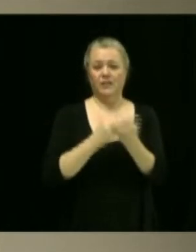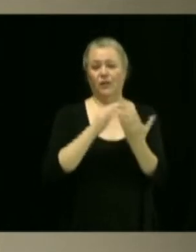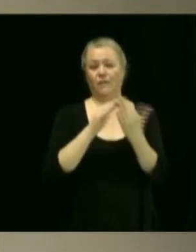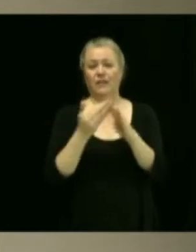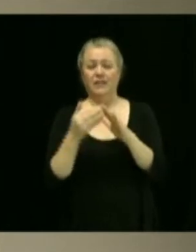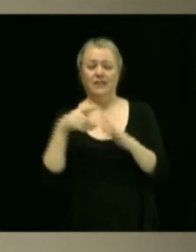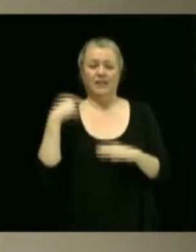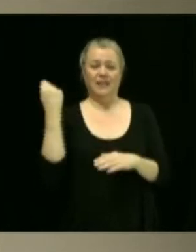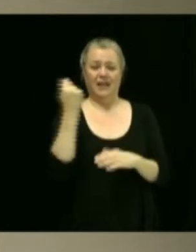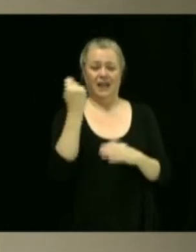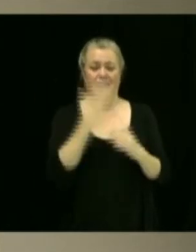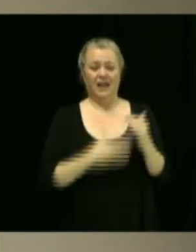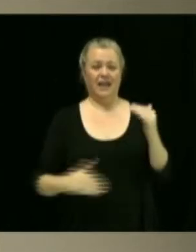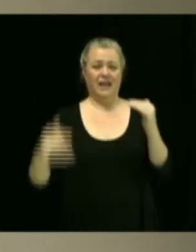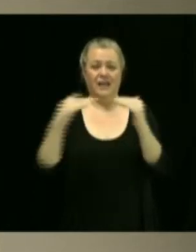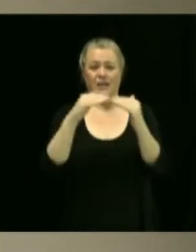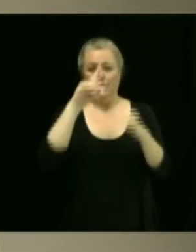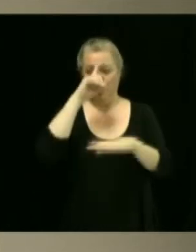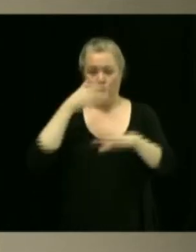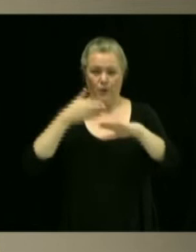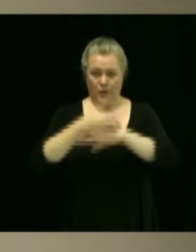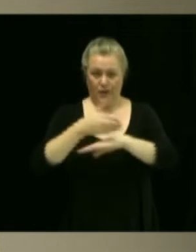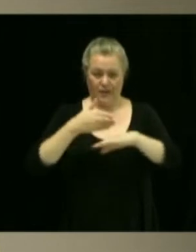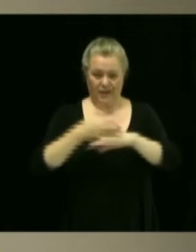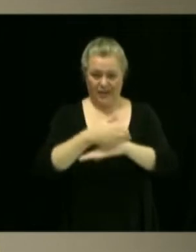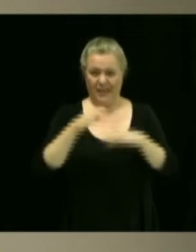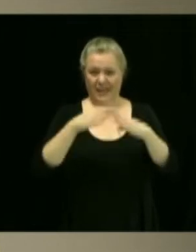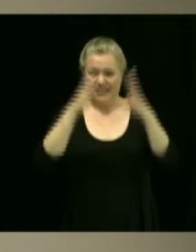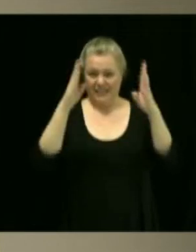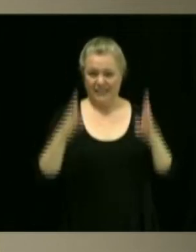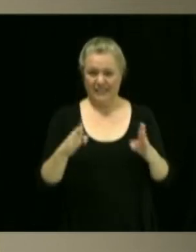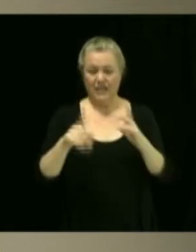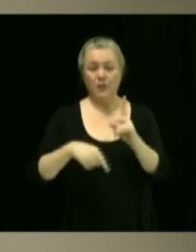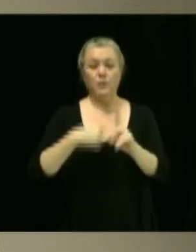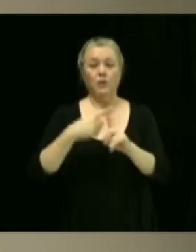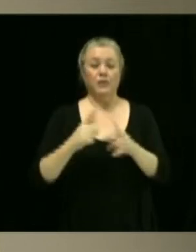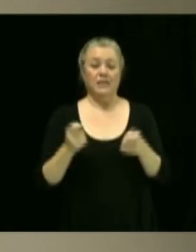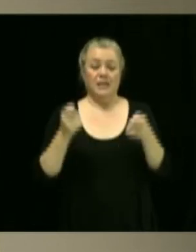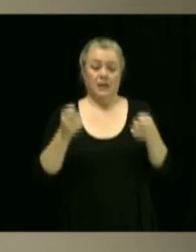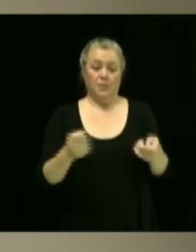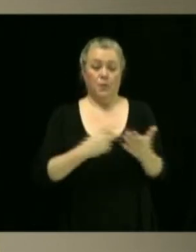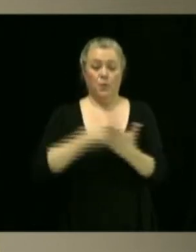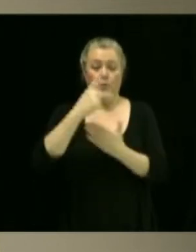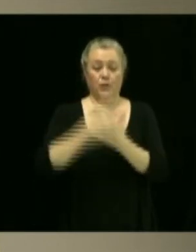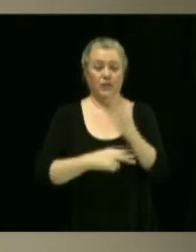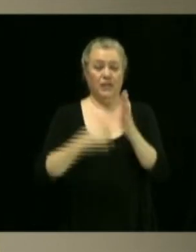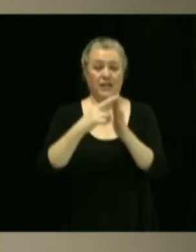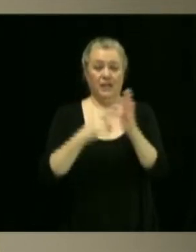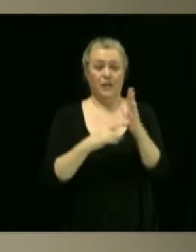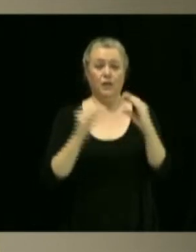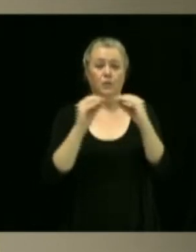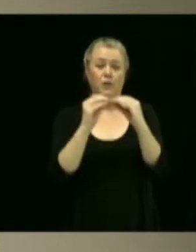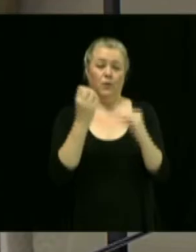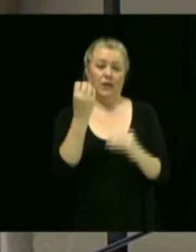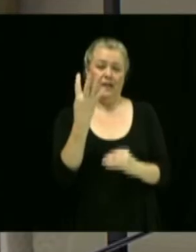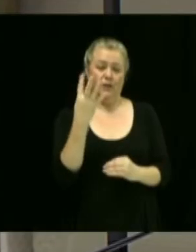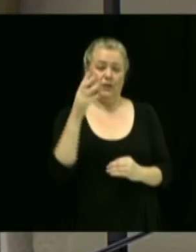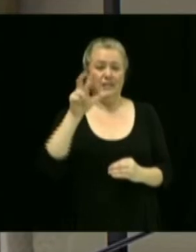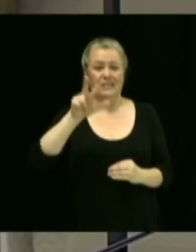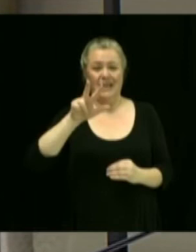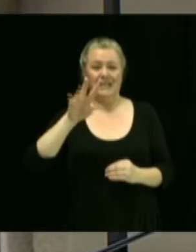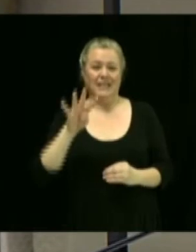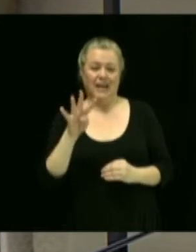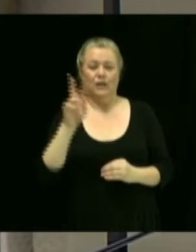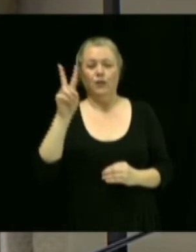'accessibilité résidentielle et dépôt du projet de règlement numéro 1434-2021. Voilà, qui lui